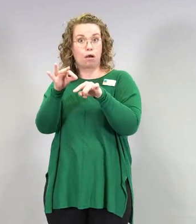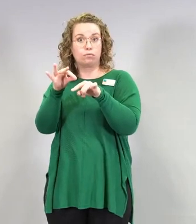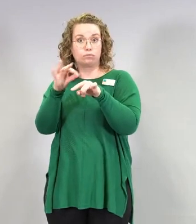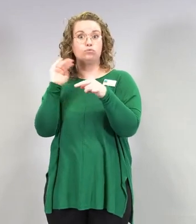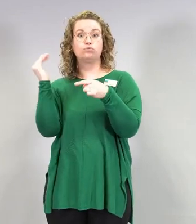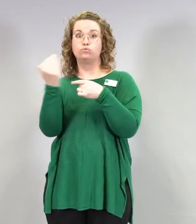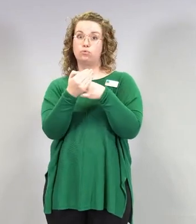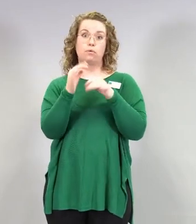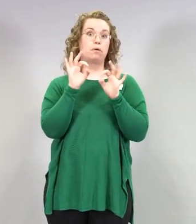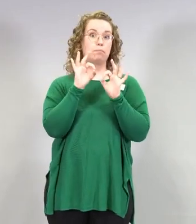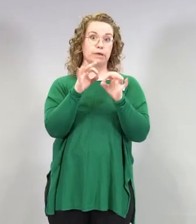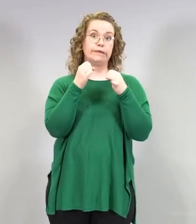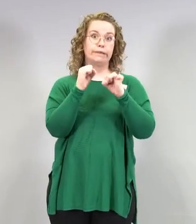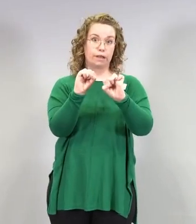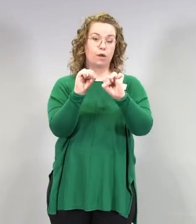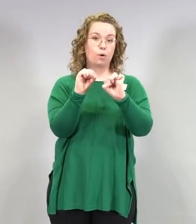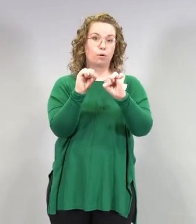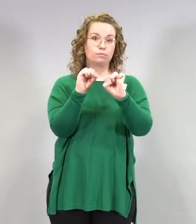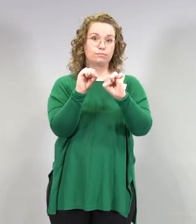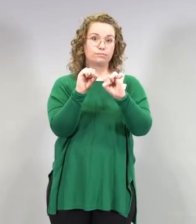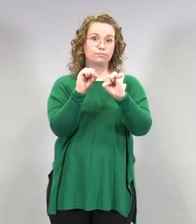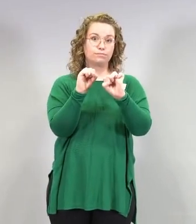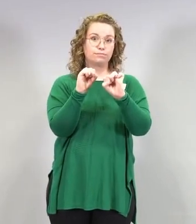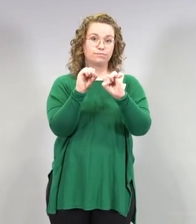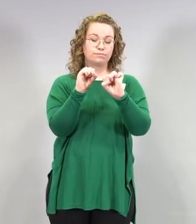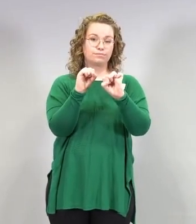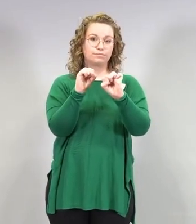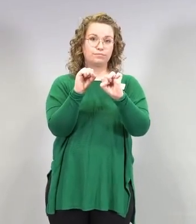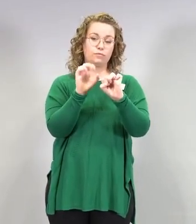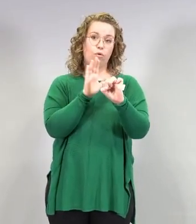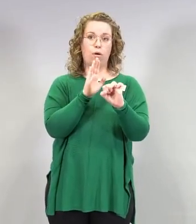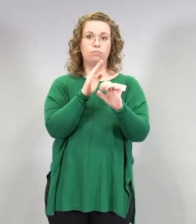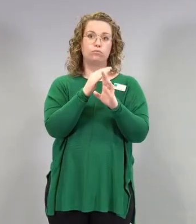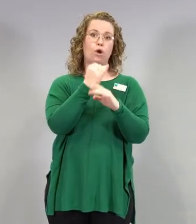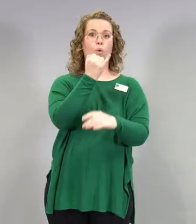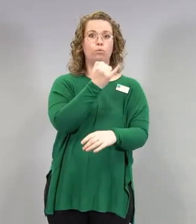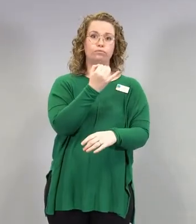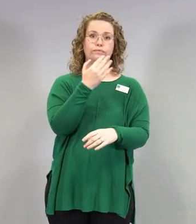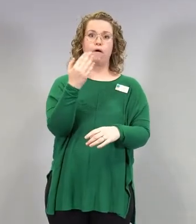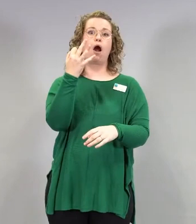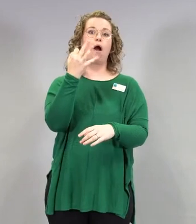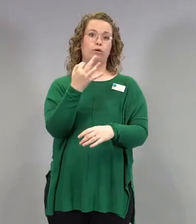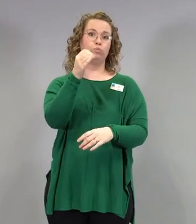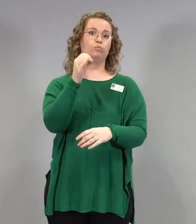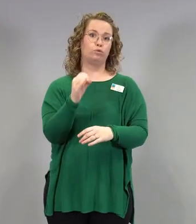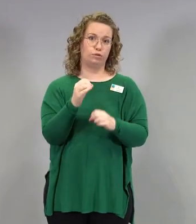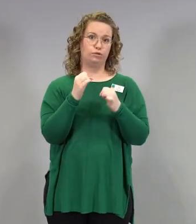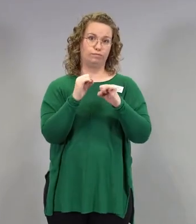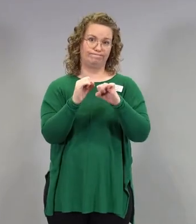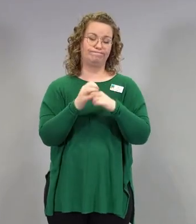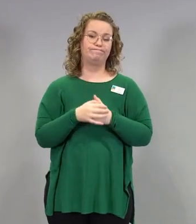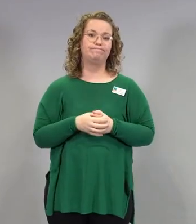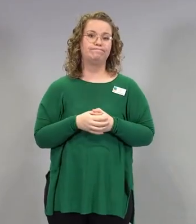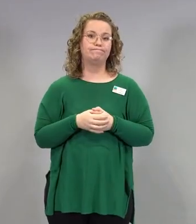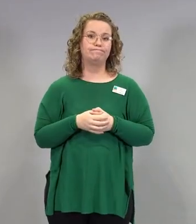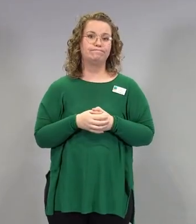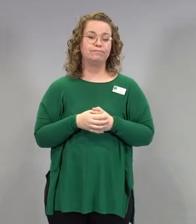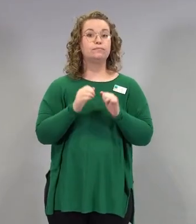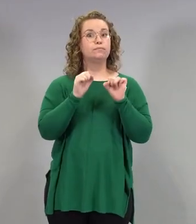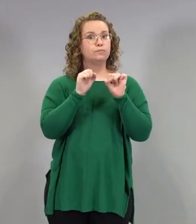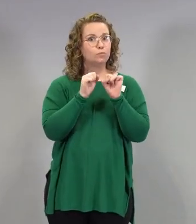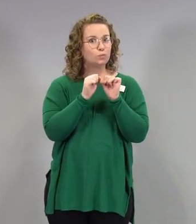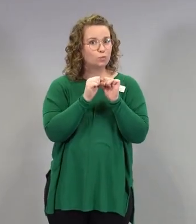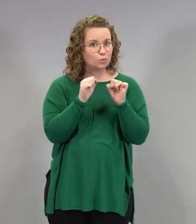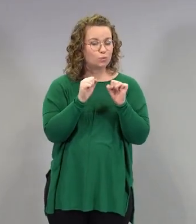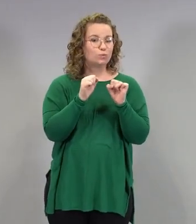80 prosentin luvuissa pyöritään. Mutta sitten nämä virusmuunnokset saattavat muuttaa